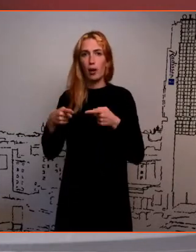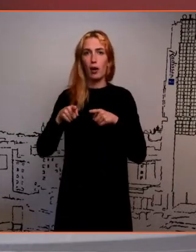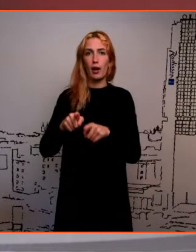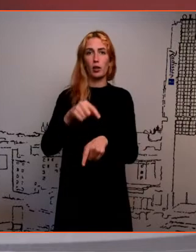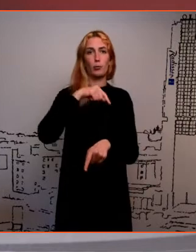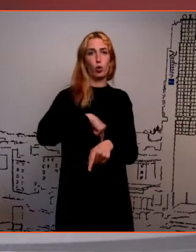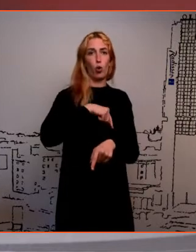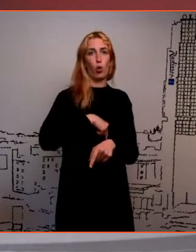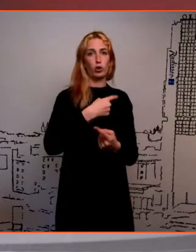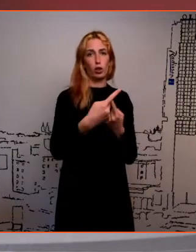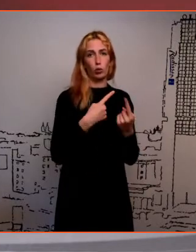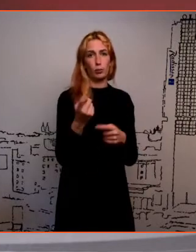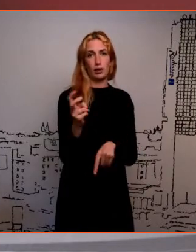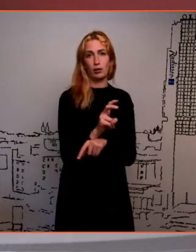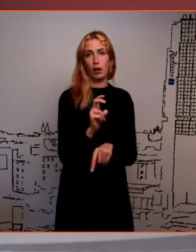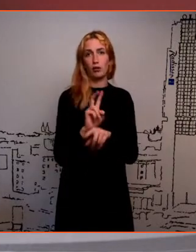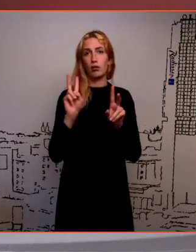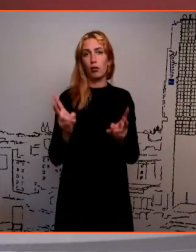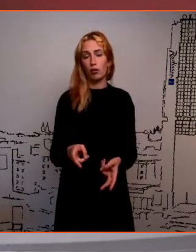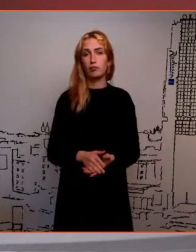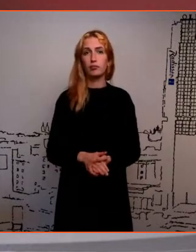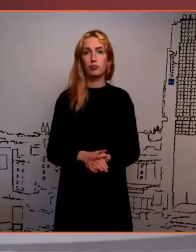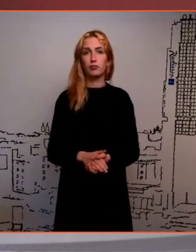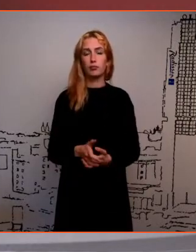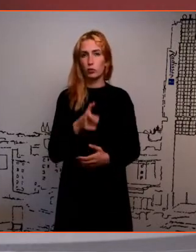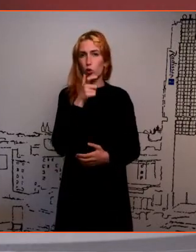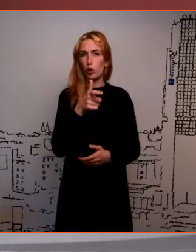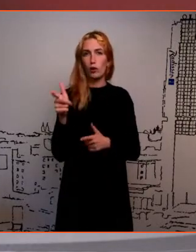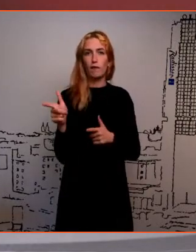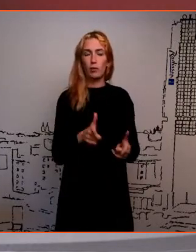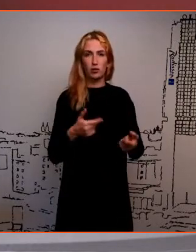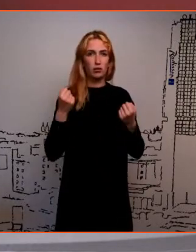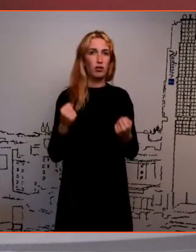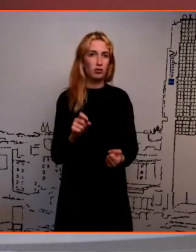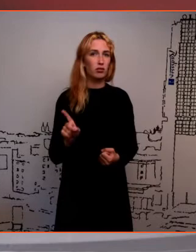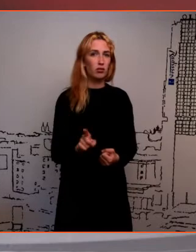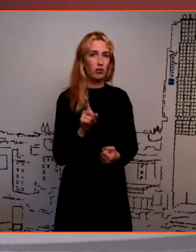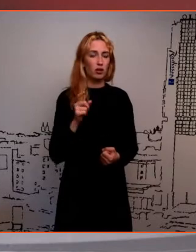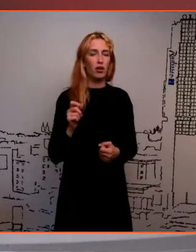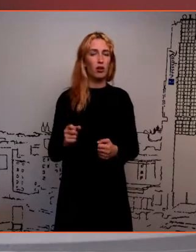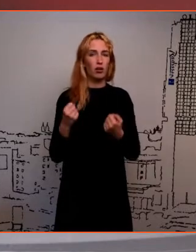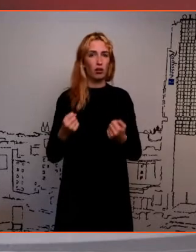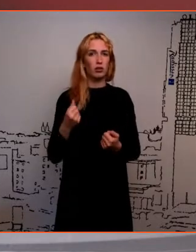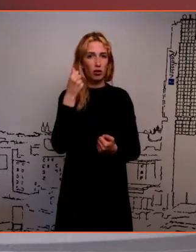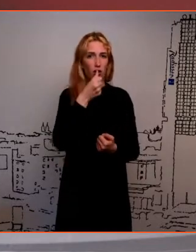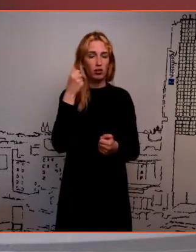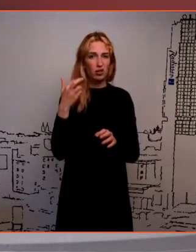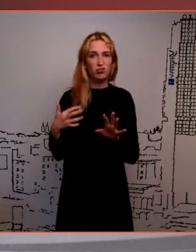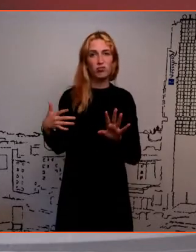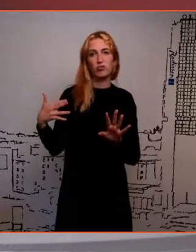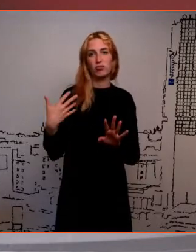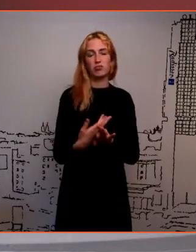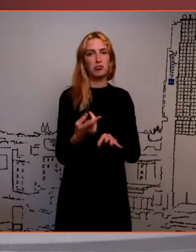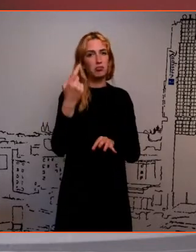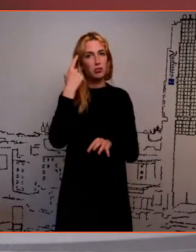käiga psüholoogilisel nõustamisel, et tägo ma mainis, mille on olnud rasked aastad, et ei tasu mõelda,